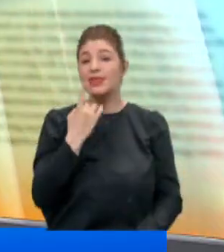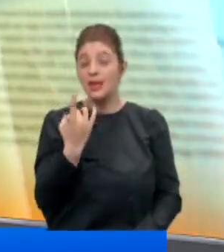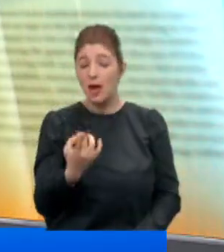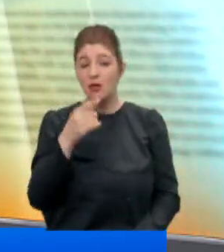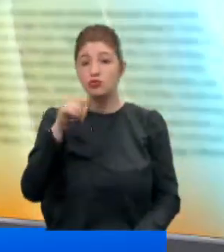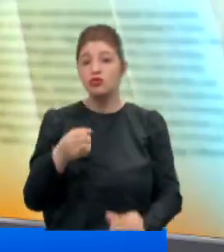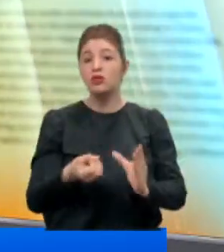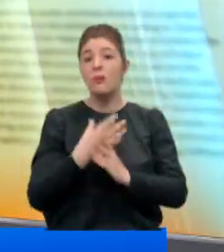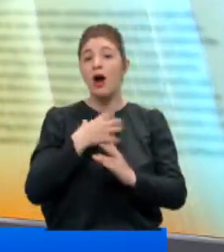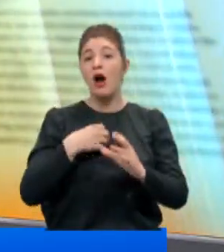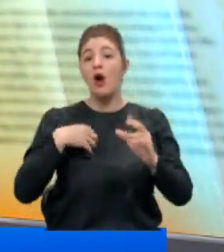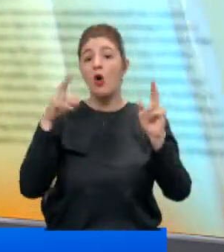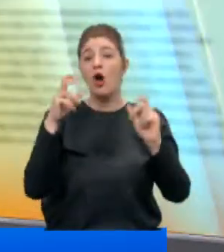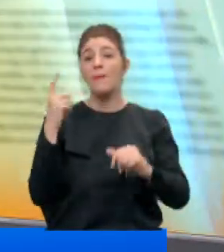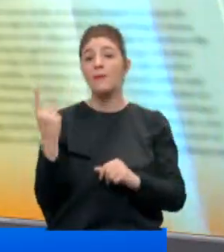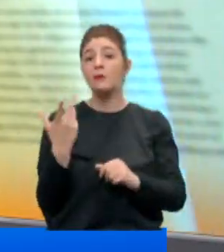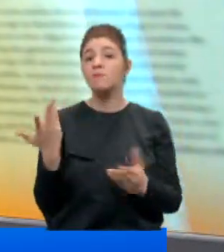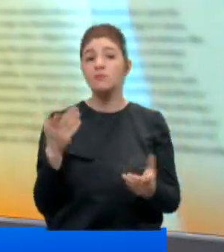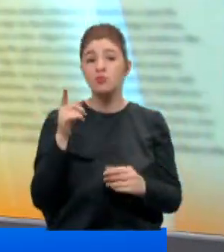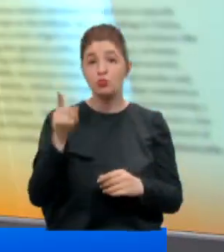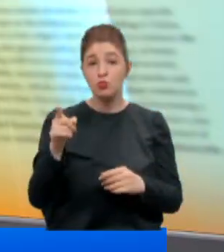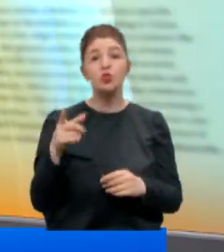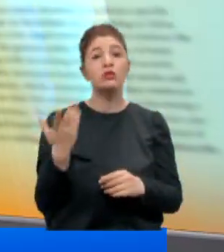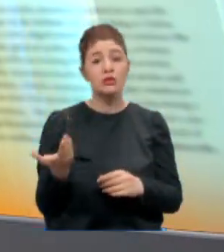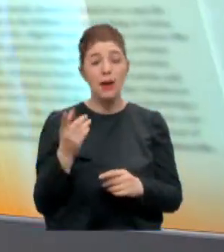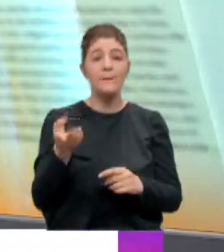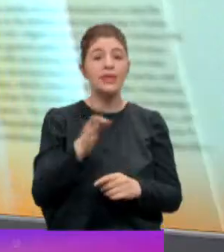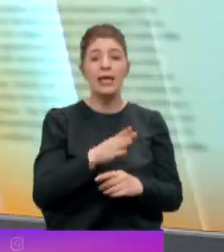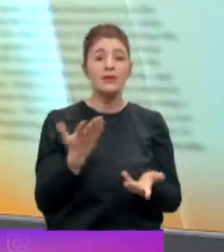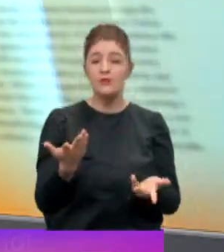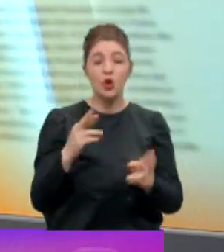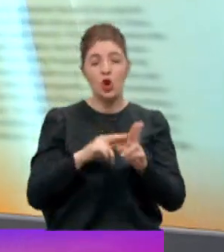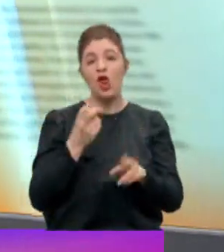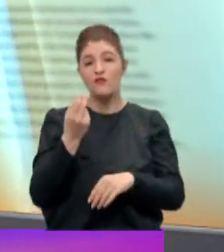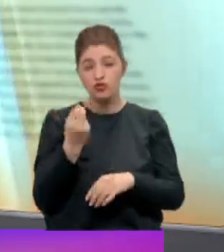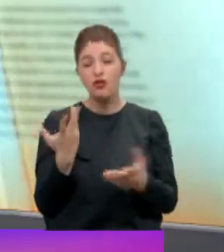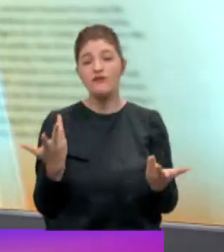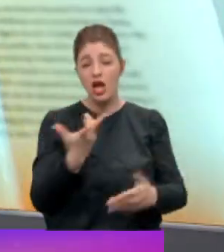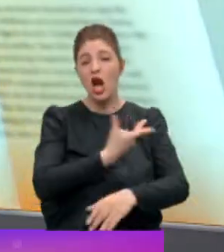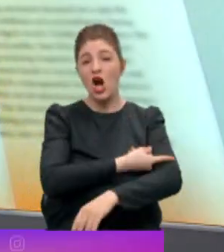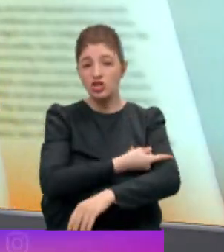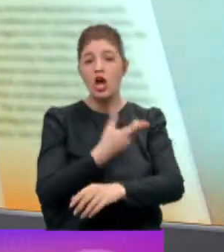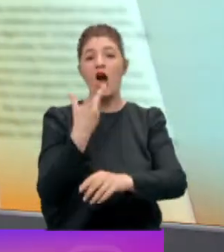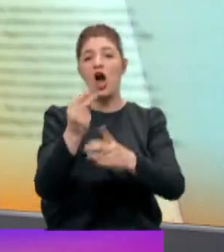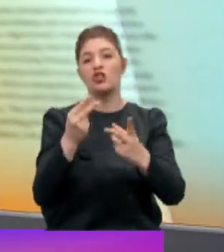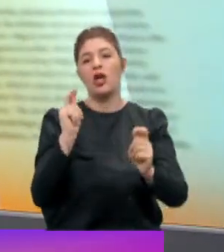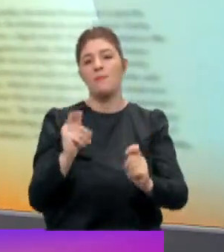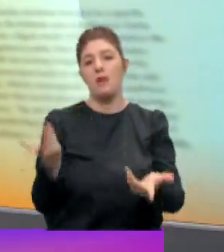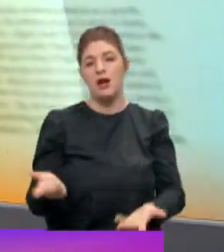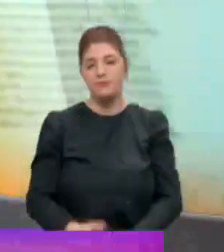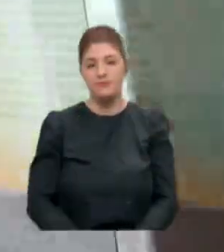ki bu sabahki ana gündem maddelerimizden birisi bu konu ise bir diğeri de korona aşı aşılama.